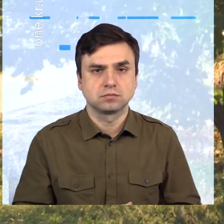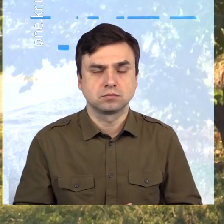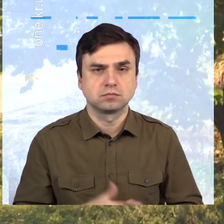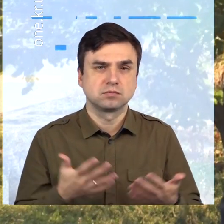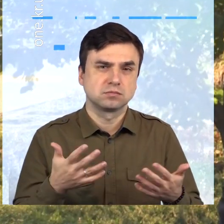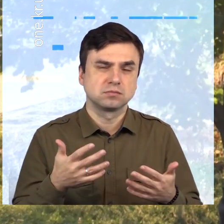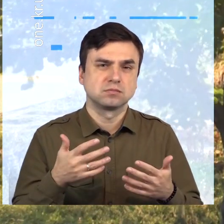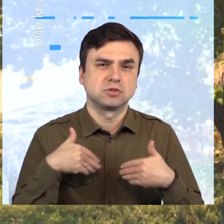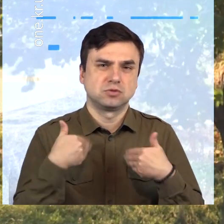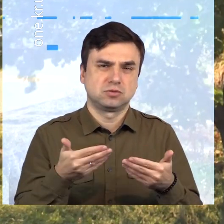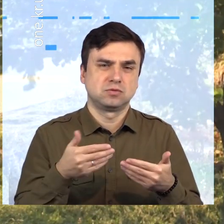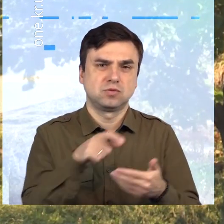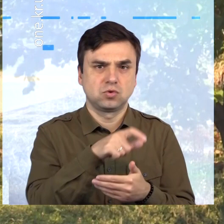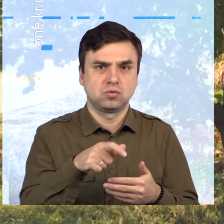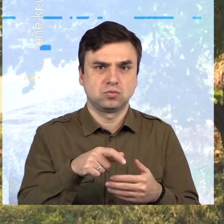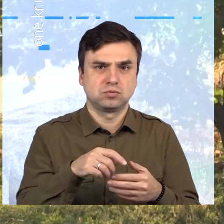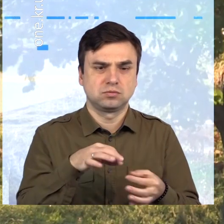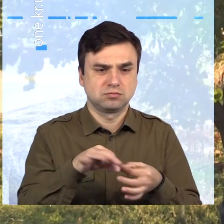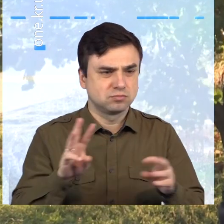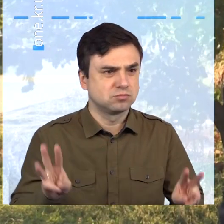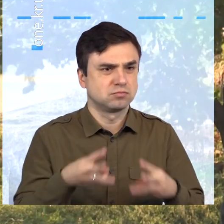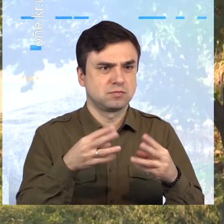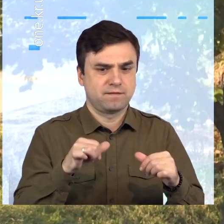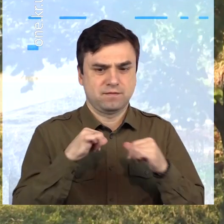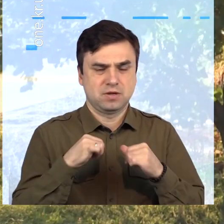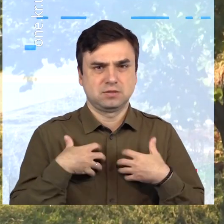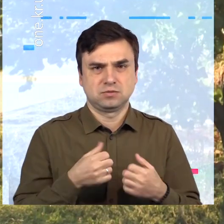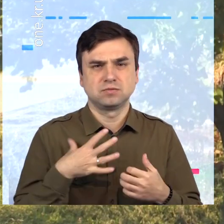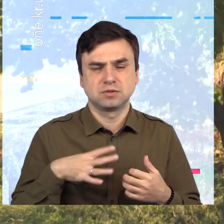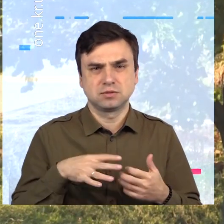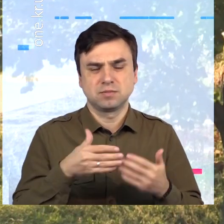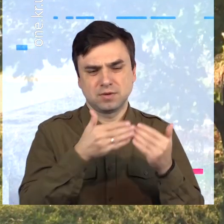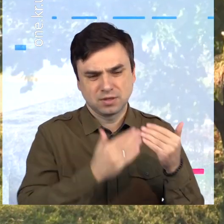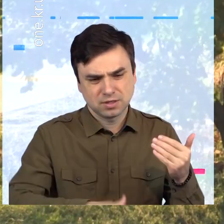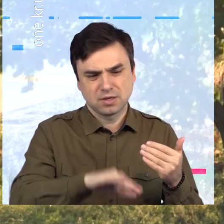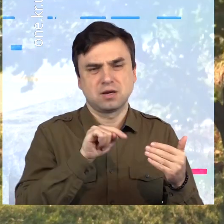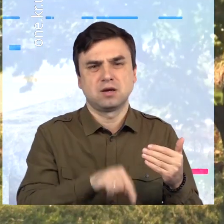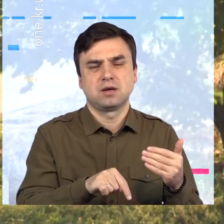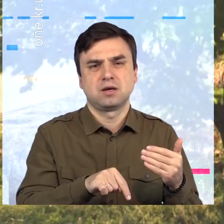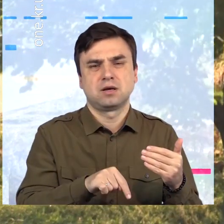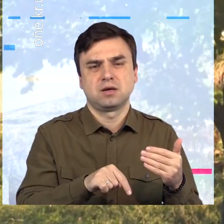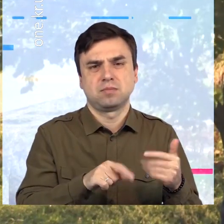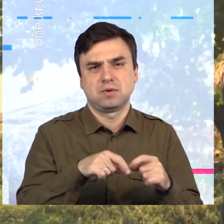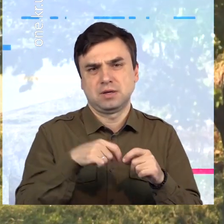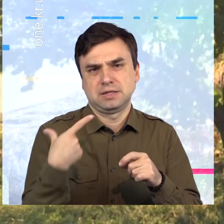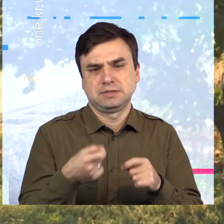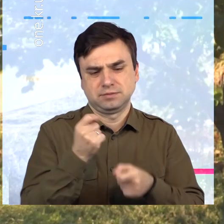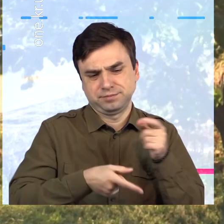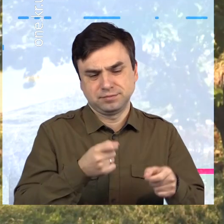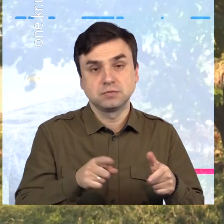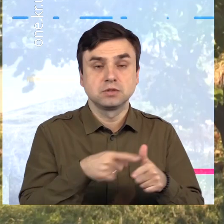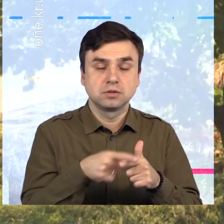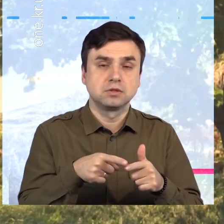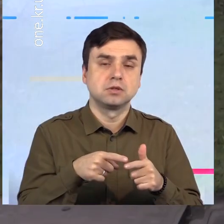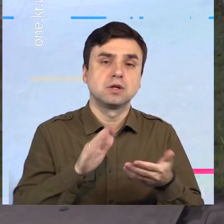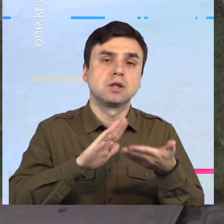робити компостні ями або заключати договори з районними виконковими, щоб вивозили відходи, а